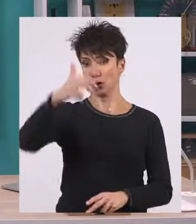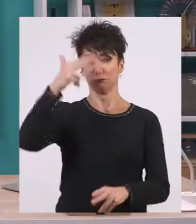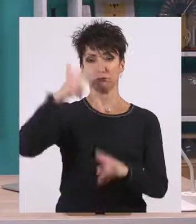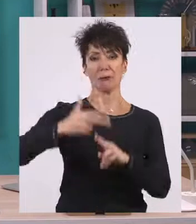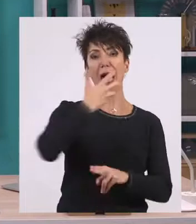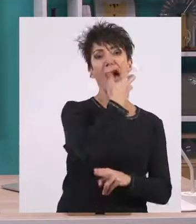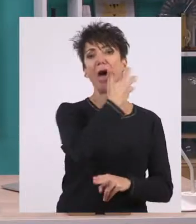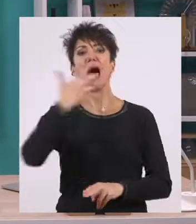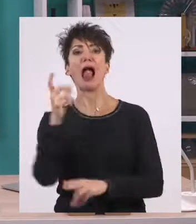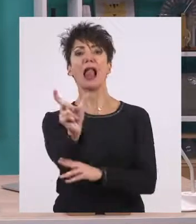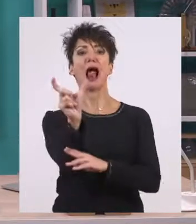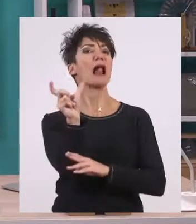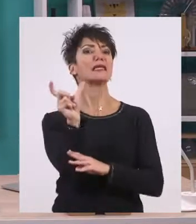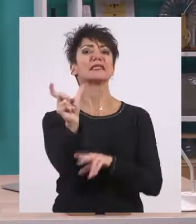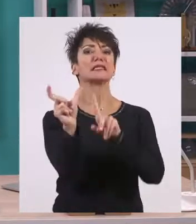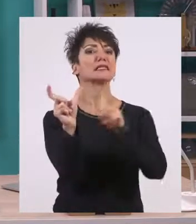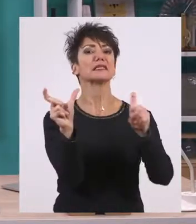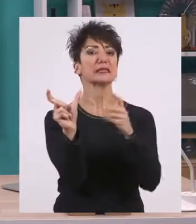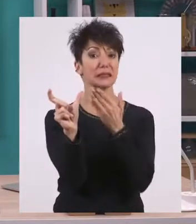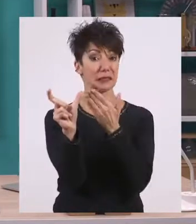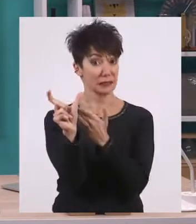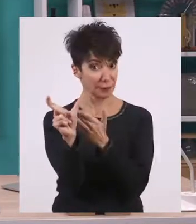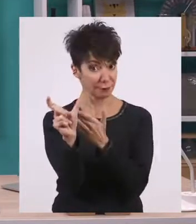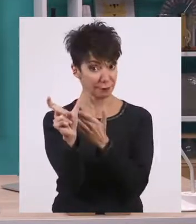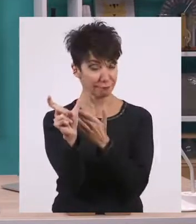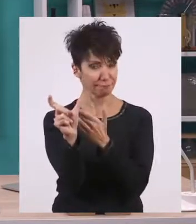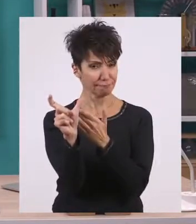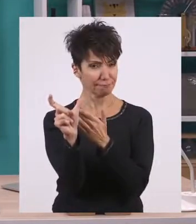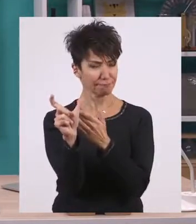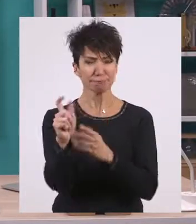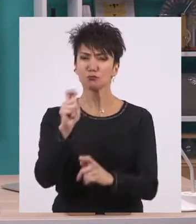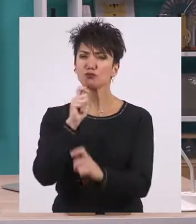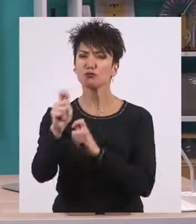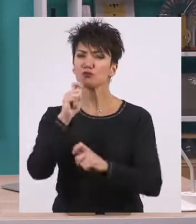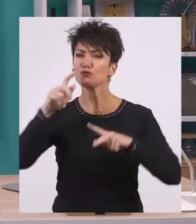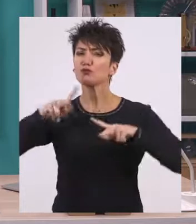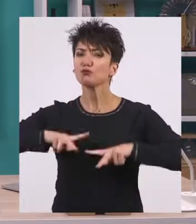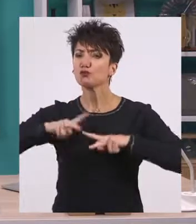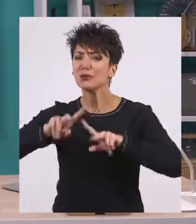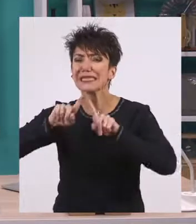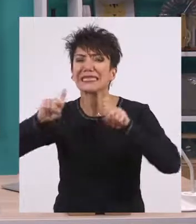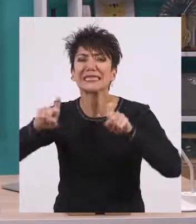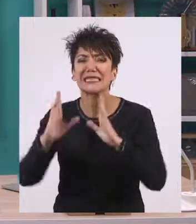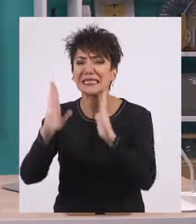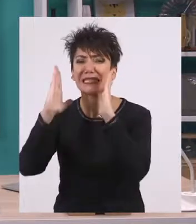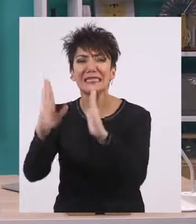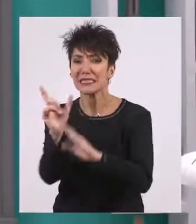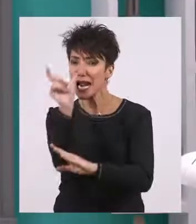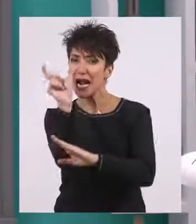μιλήσουμε και σε άλλα μαθήματα, είναι το πολίτευμα. Τι είναι το πολίτευμα?